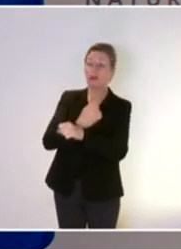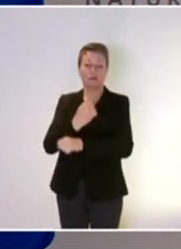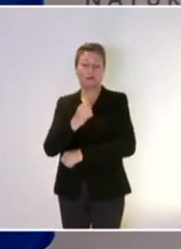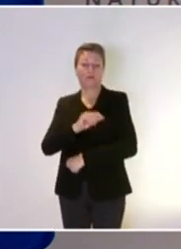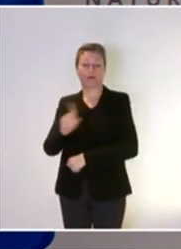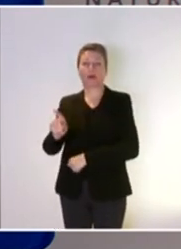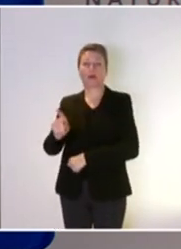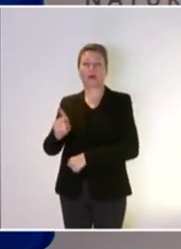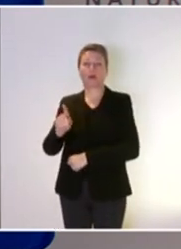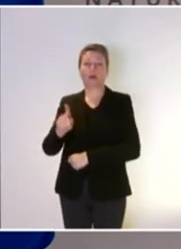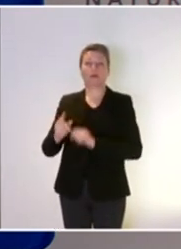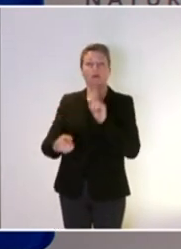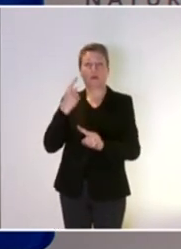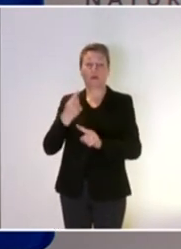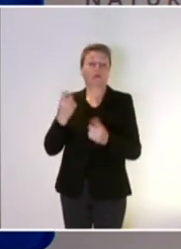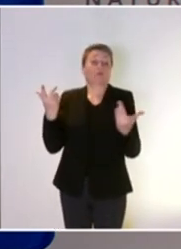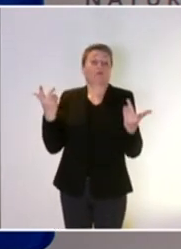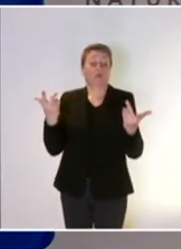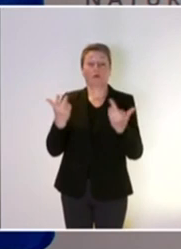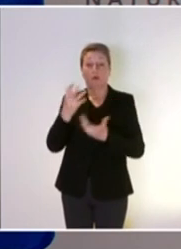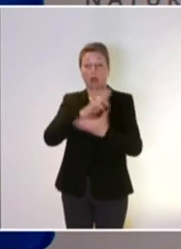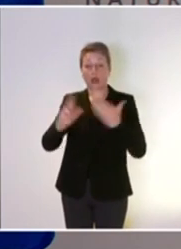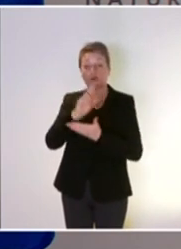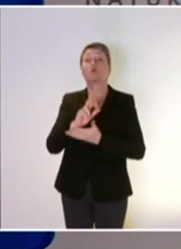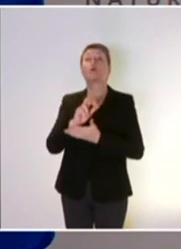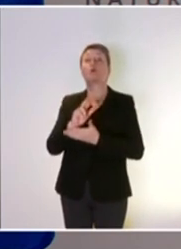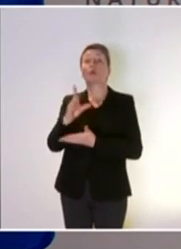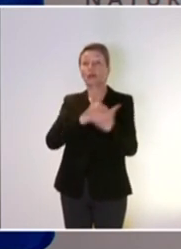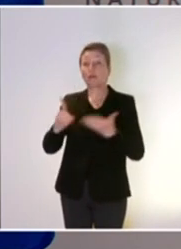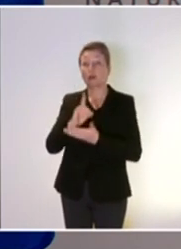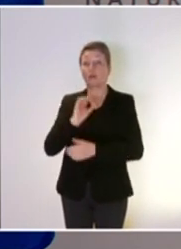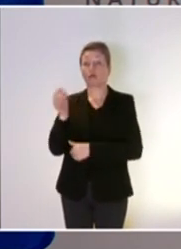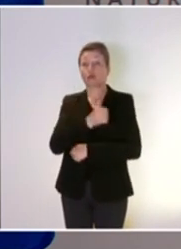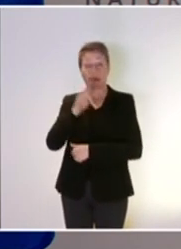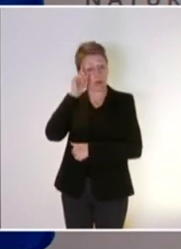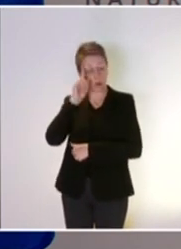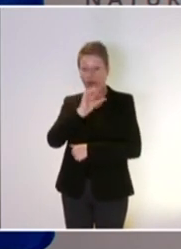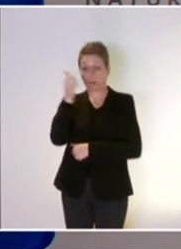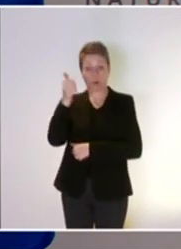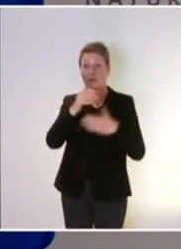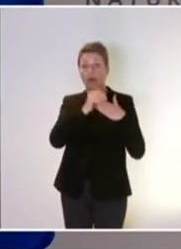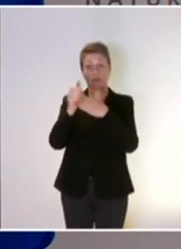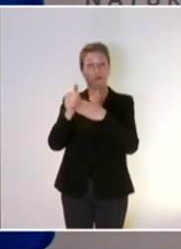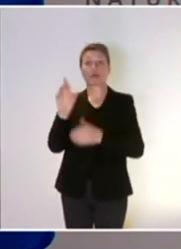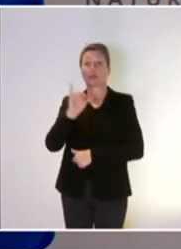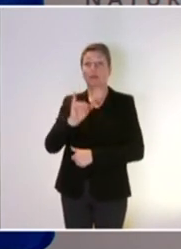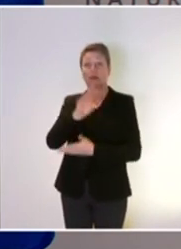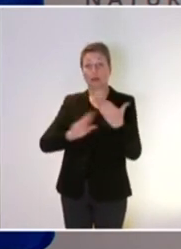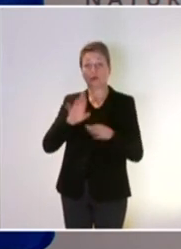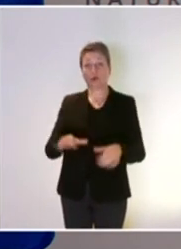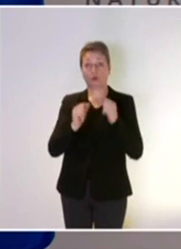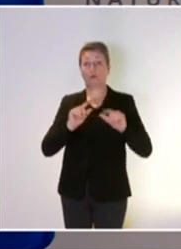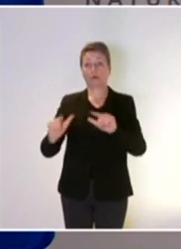aux échelons locales et aux collectivités, au premier rang desquels, évidemment, les régions, puisqu'en tant que chefs de file, elles ont cette compétence particulière. Merci.